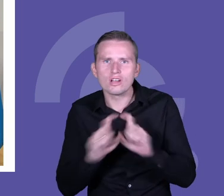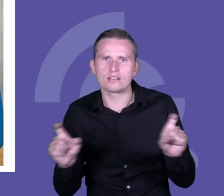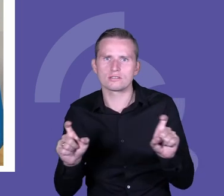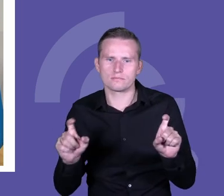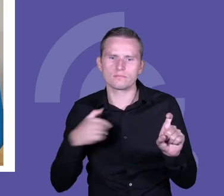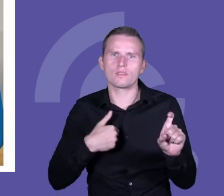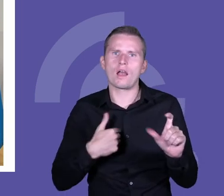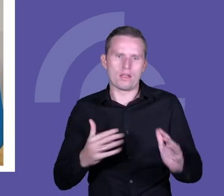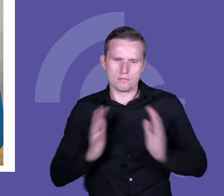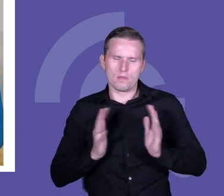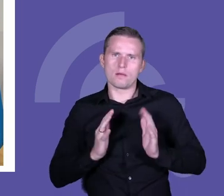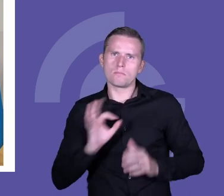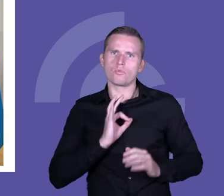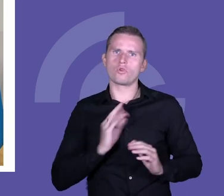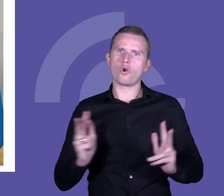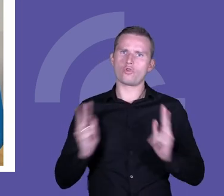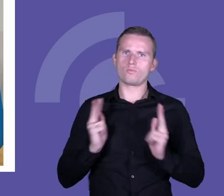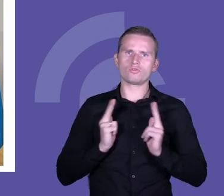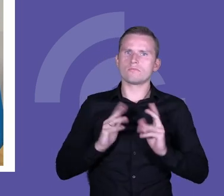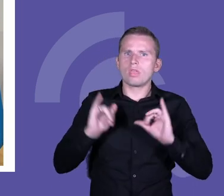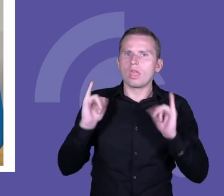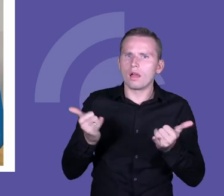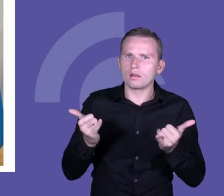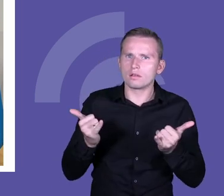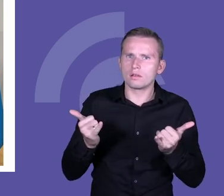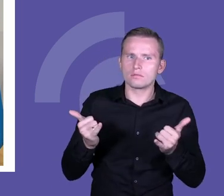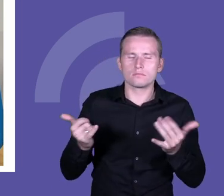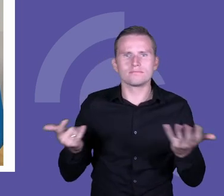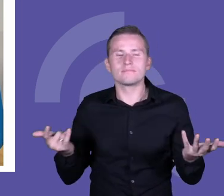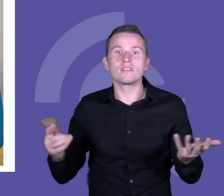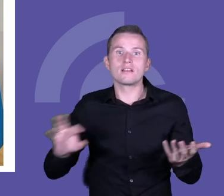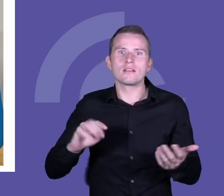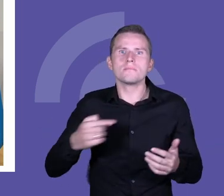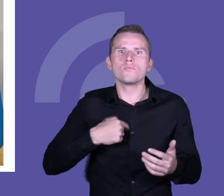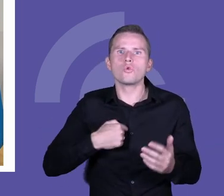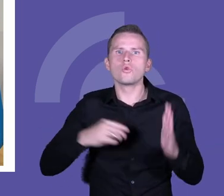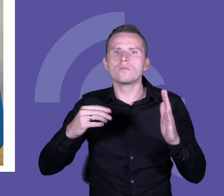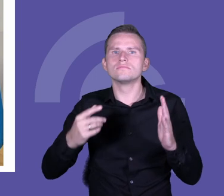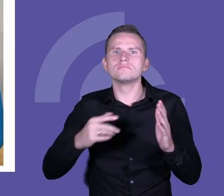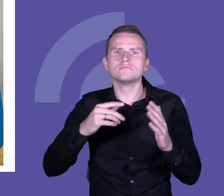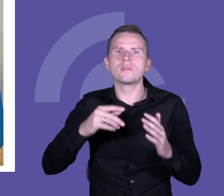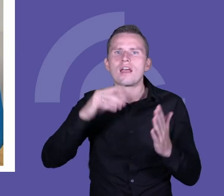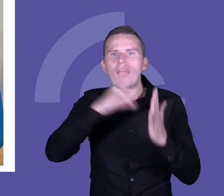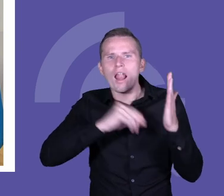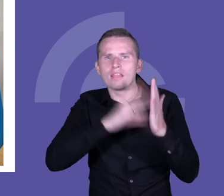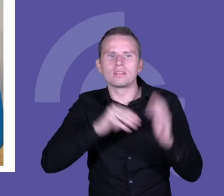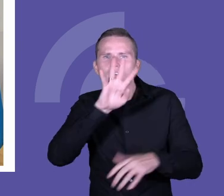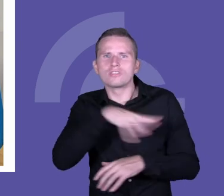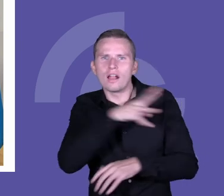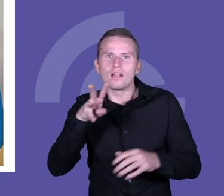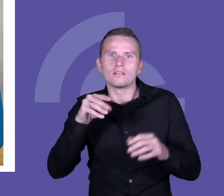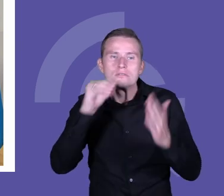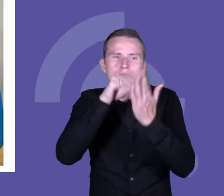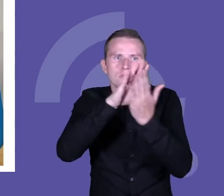jak dbam o swój odpoczynek, jak odchudzam ten swój kalendarz, jak ustalam priorytety, tu jest tak bardzo, bardzo dużo rzeczy,